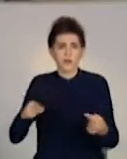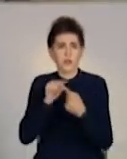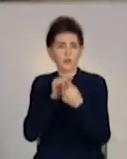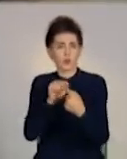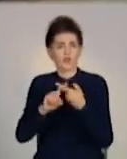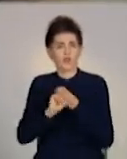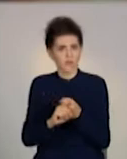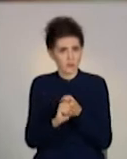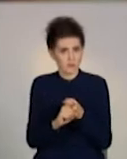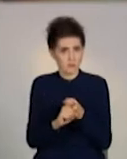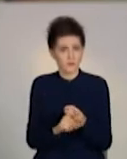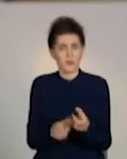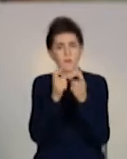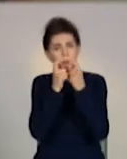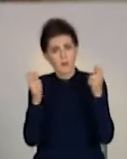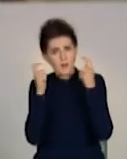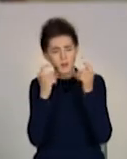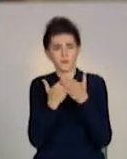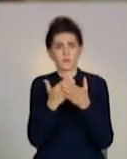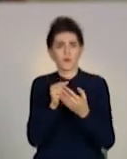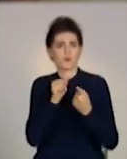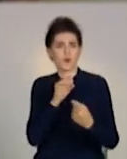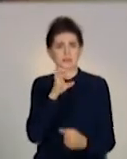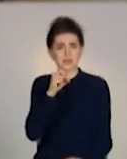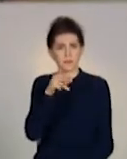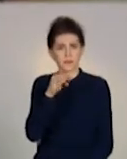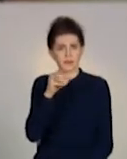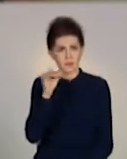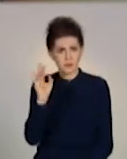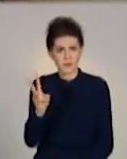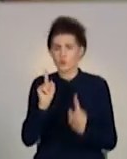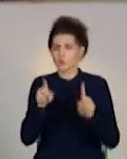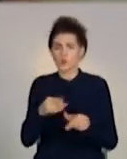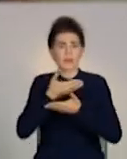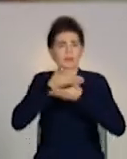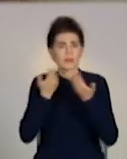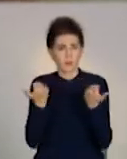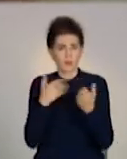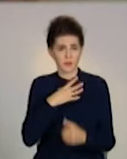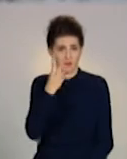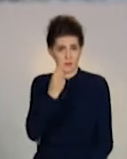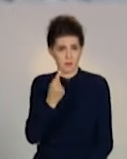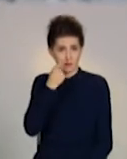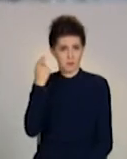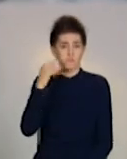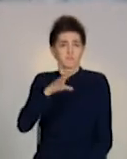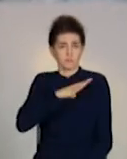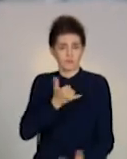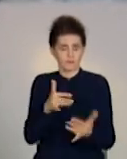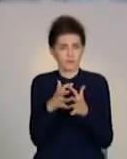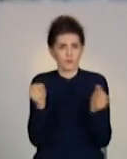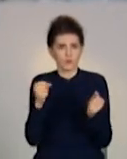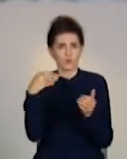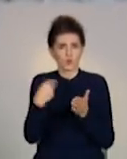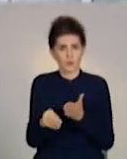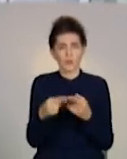Масок і антисептиків немає. Коли зникло з продажу? Два дні тому. У сусідній аптекці,